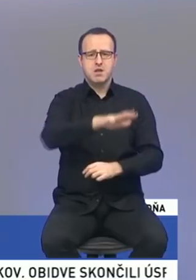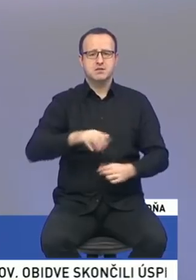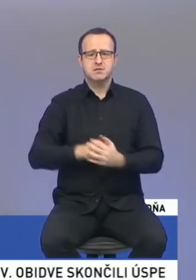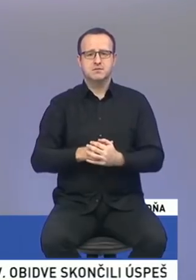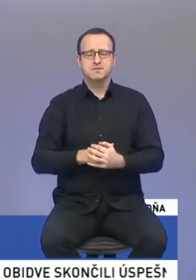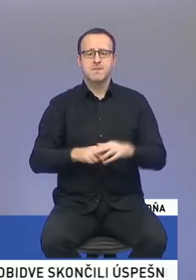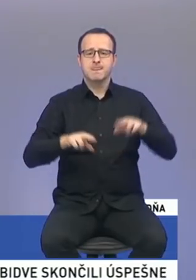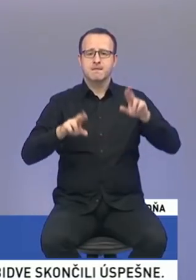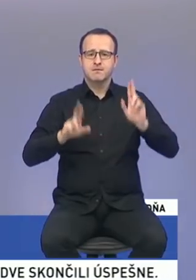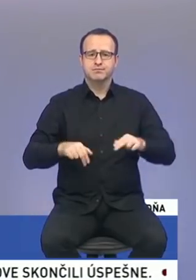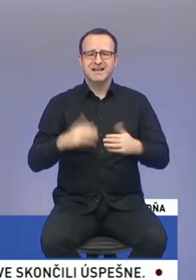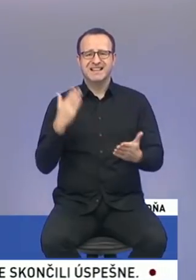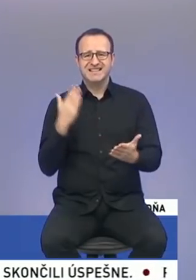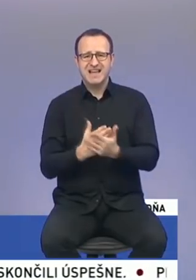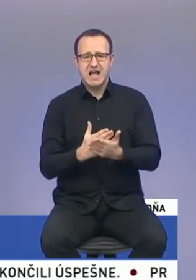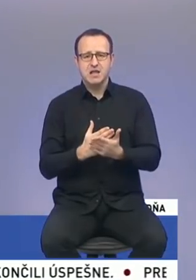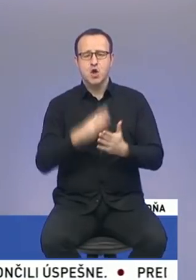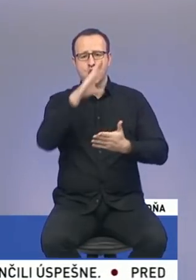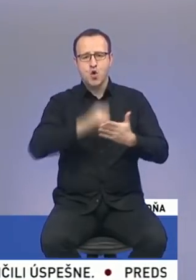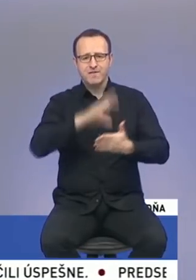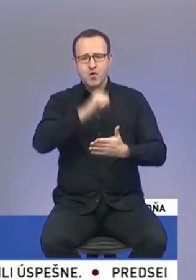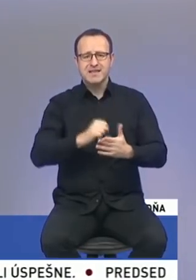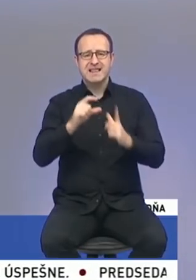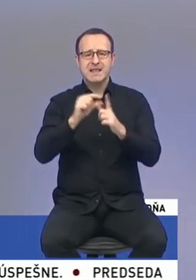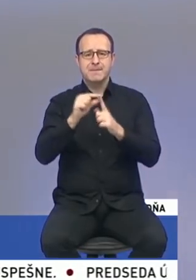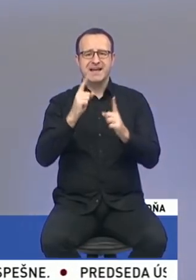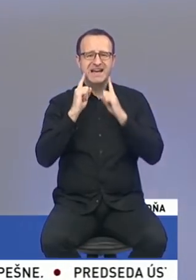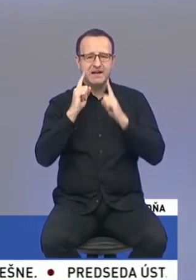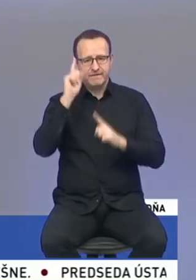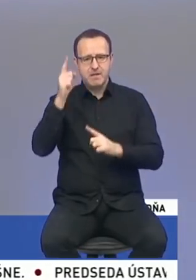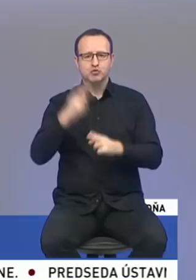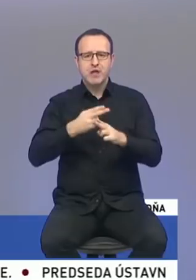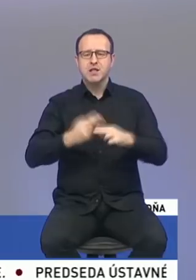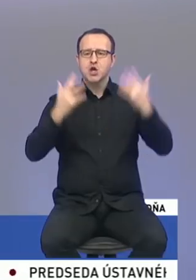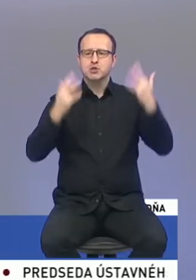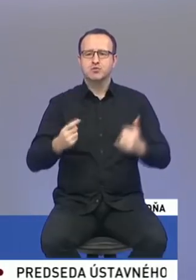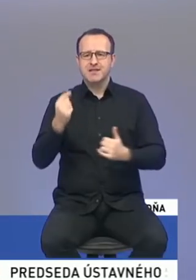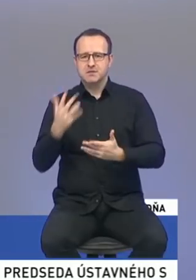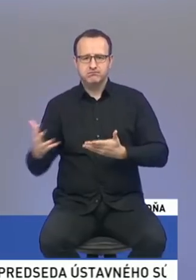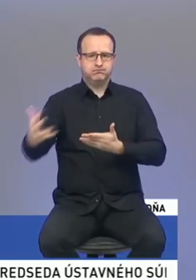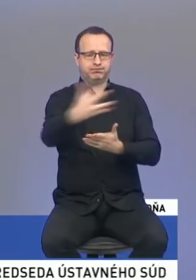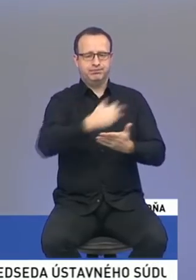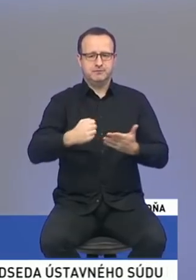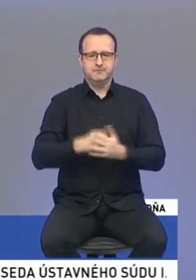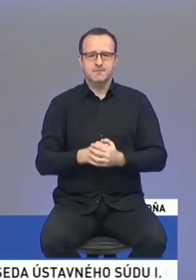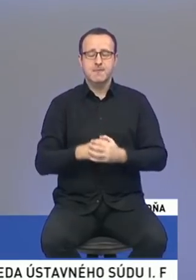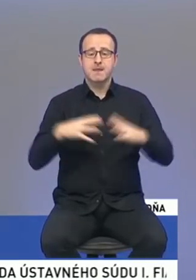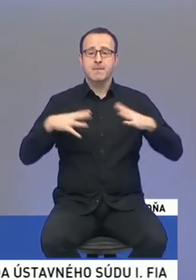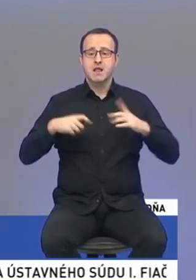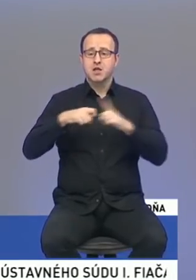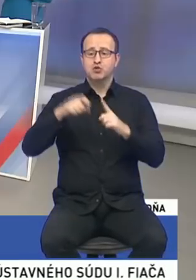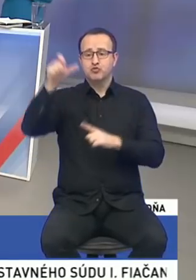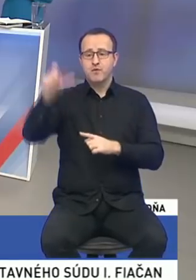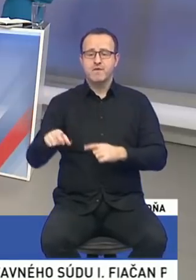práve cez dane, cez odvody a cez DPH vieme priniesť do štátneho rozpočtu 1 miliardu eur späť. Pani Krištovko, vy ste boli